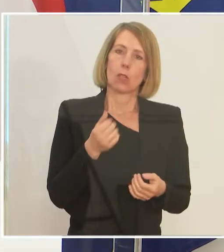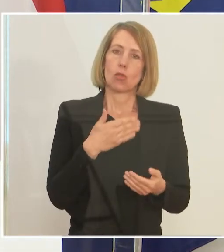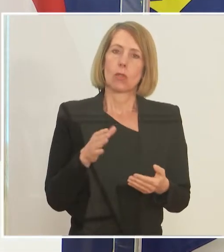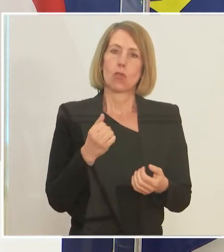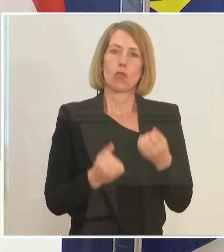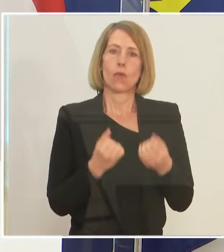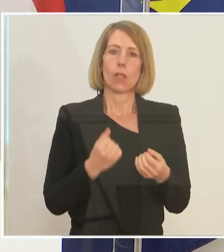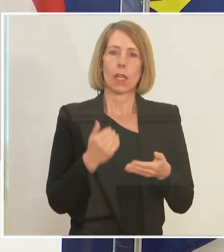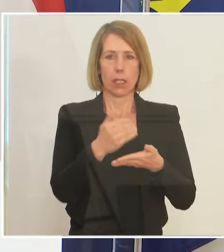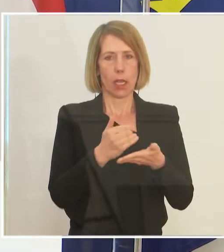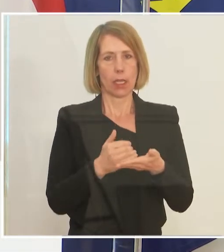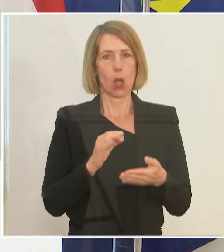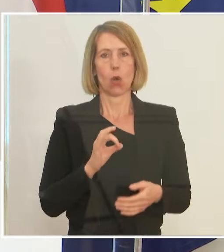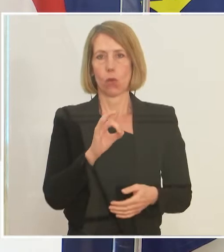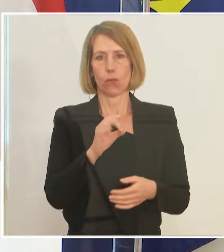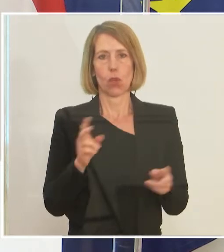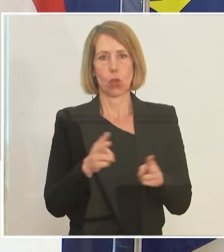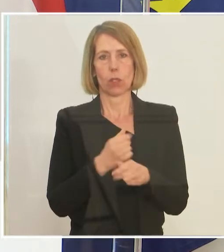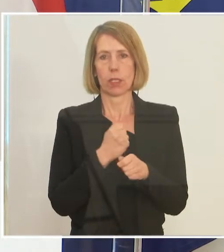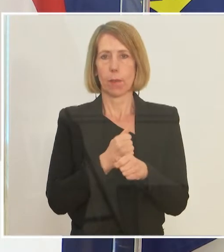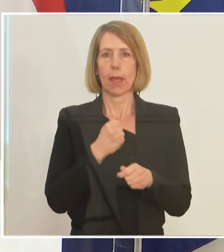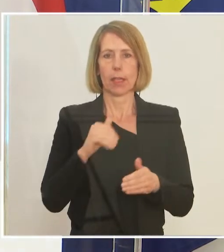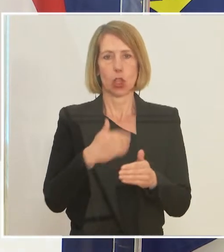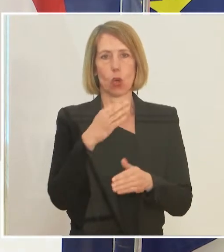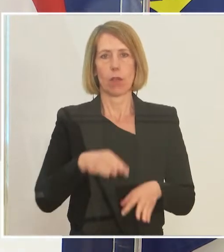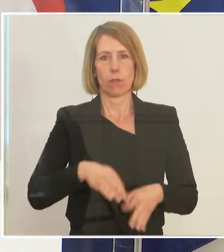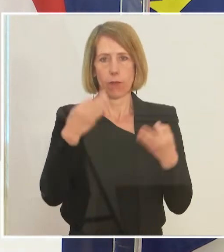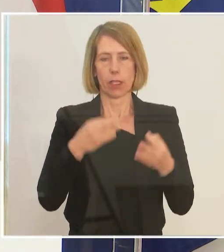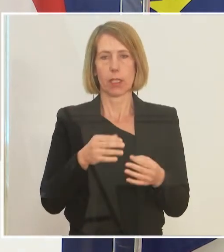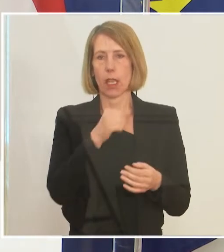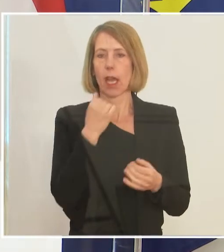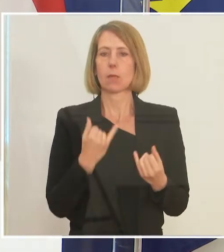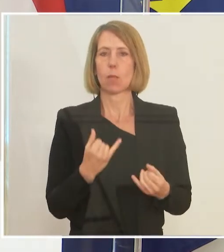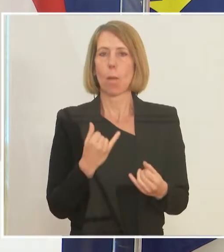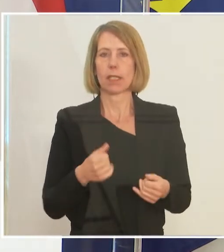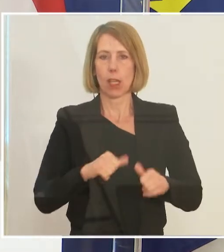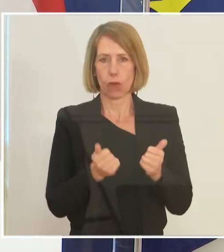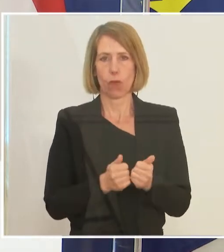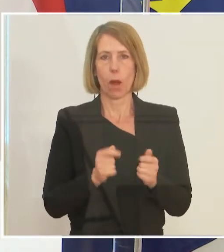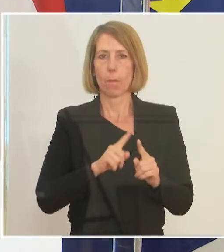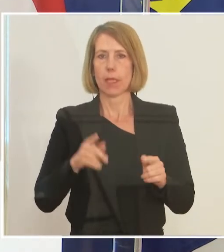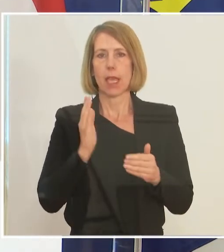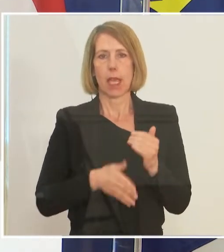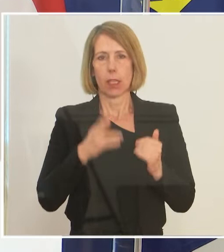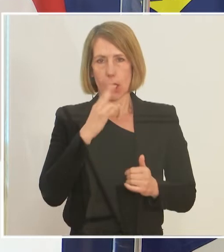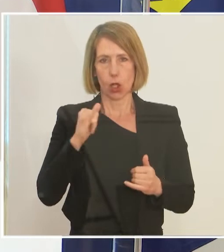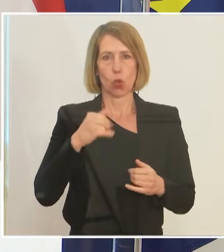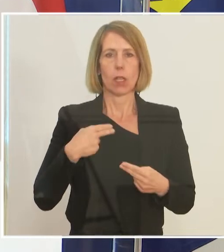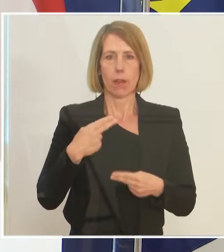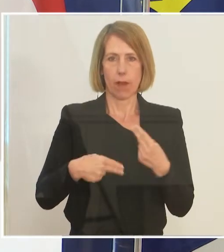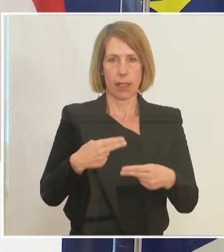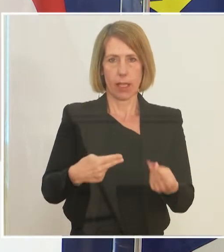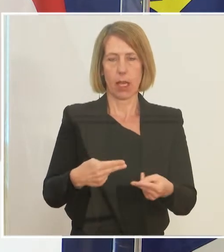Regelung zu finden für die Kurzarbeit. Die Kurzarbeit läuft Ende Juni aus in der jetzigen Form. Sie würde